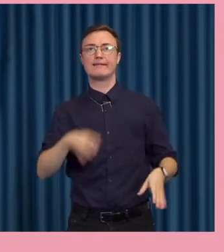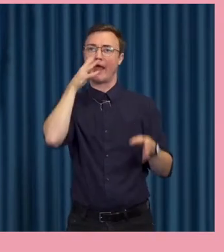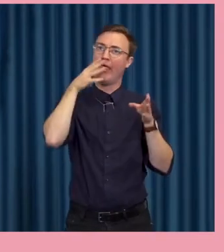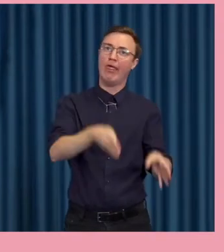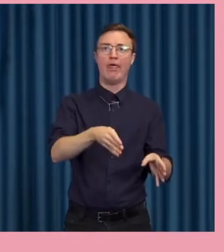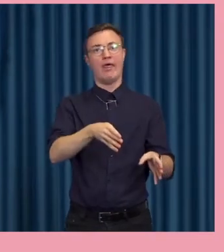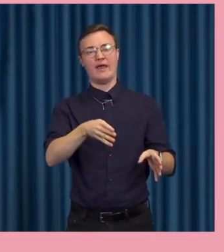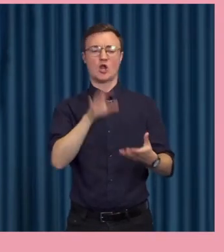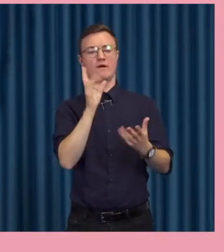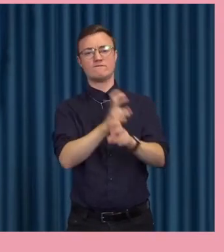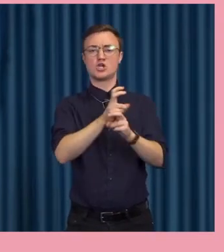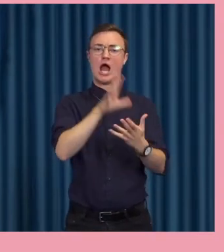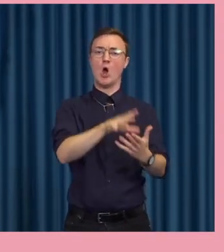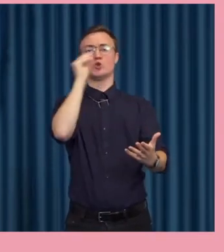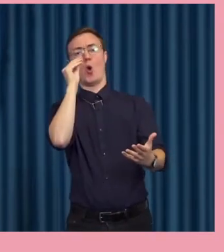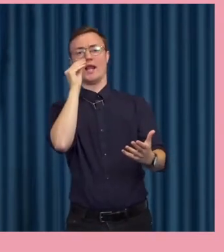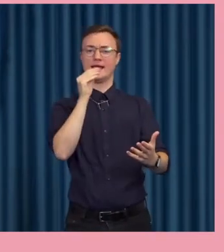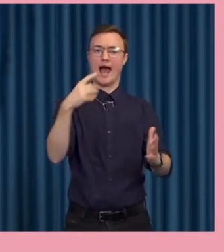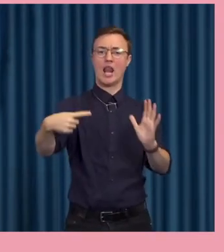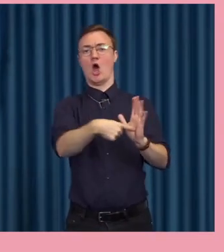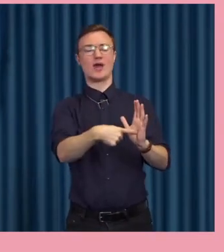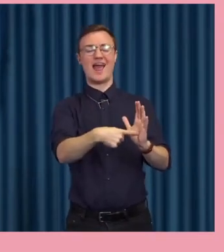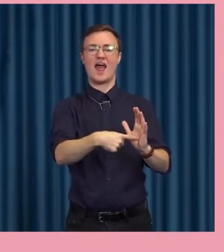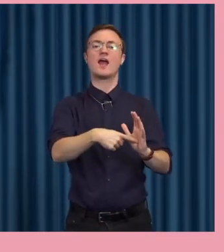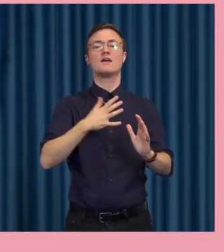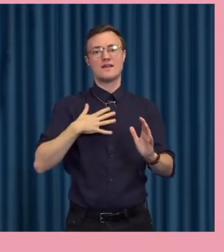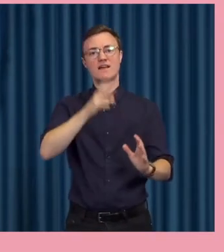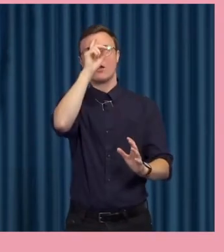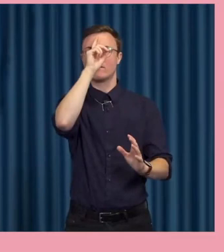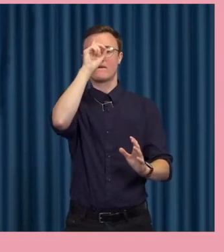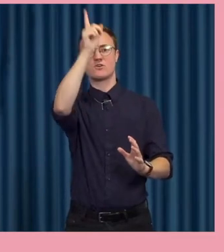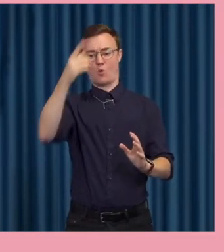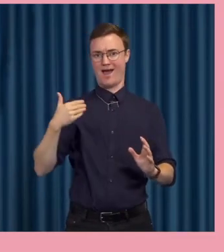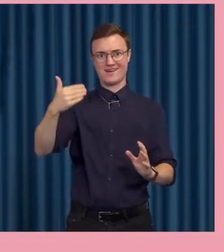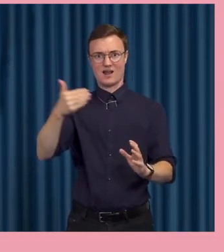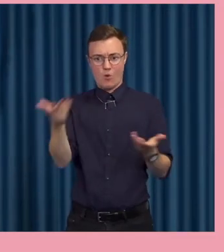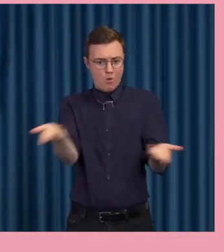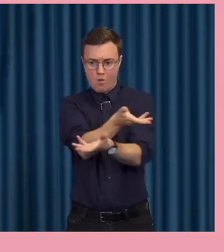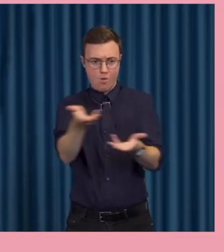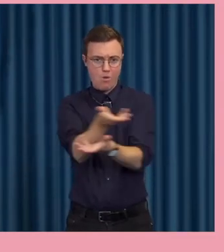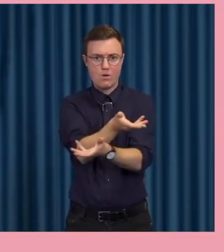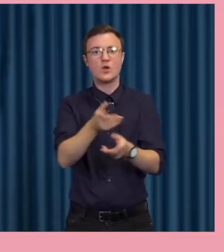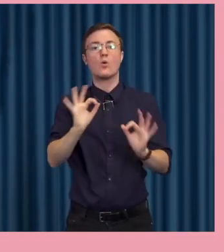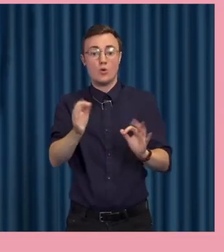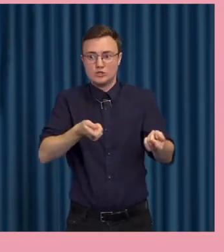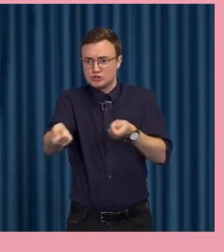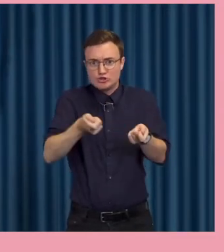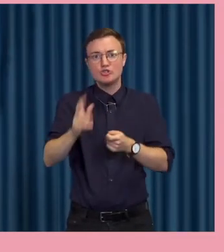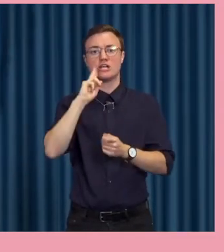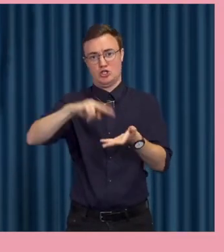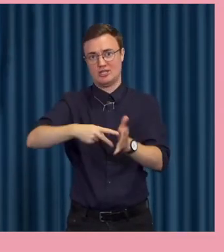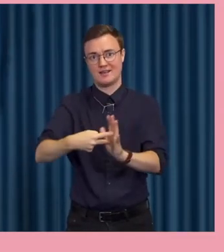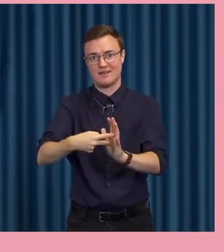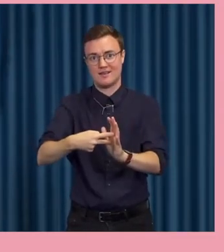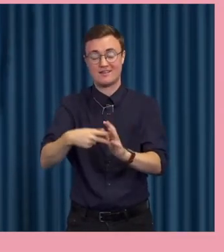mig åt att uttolka lagen enbart. Utan jag försöker alltid förstå relationen till, och kanske också styrningsförsöken av ny teknik kan man säga.